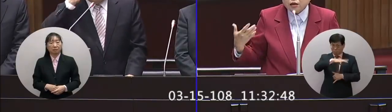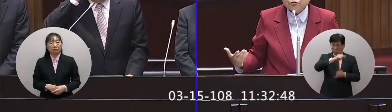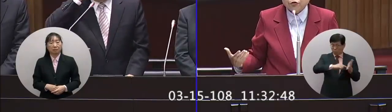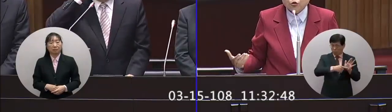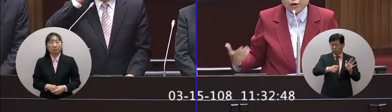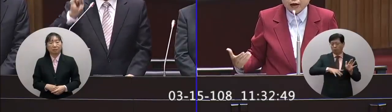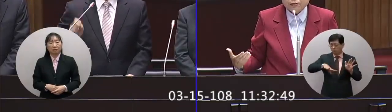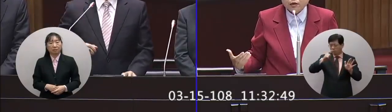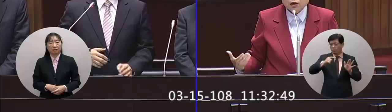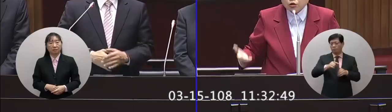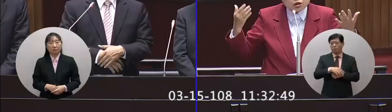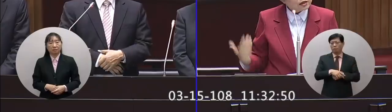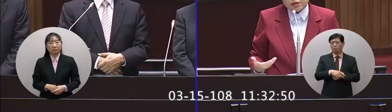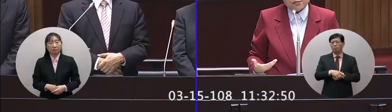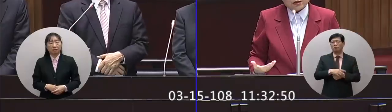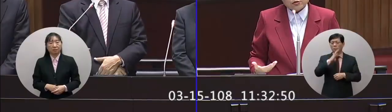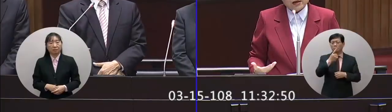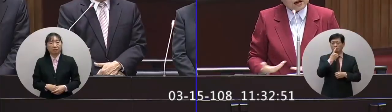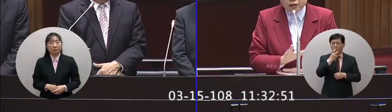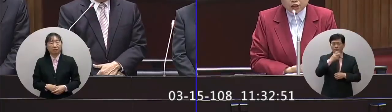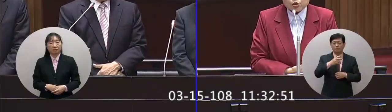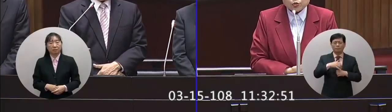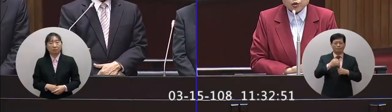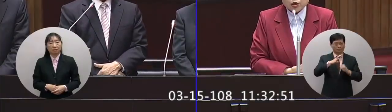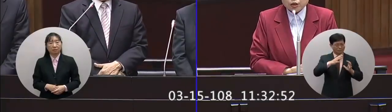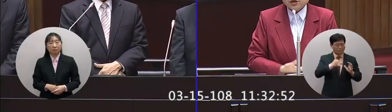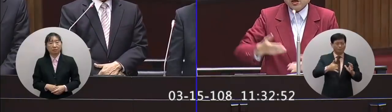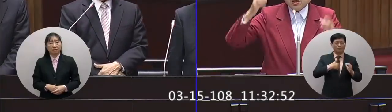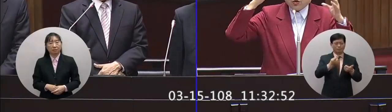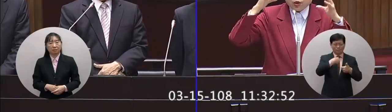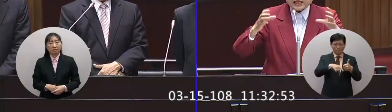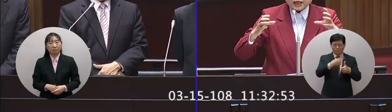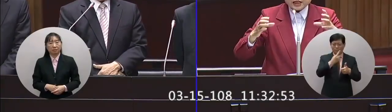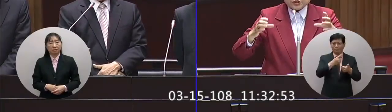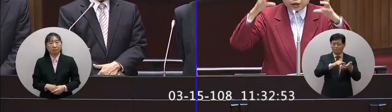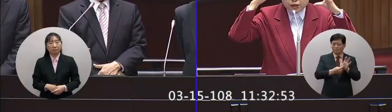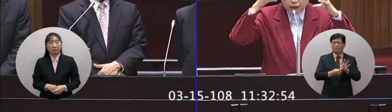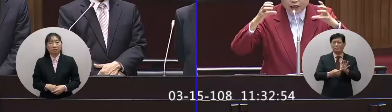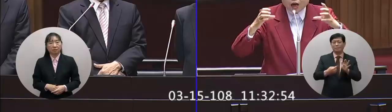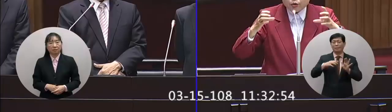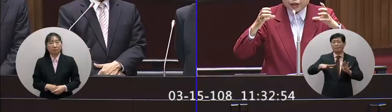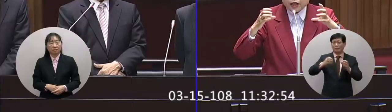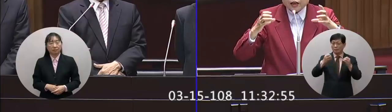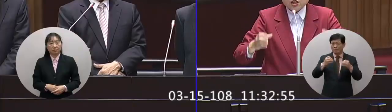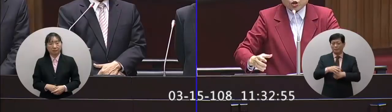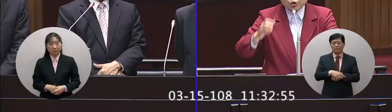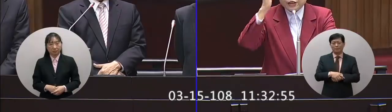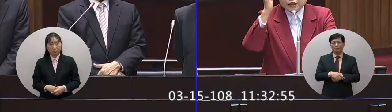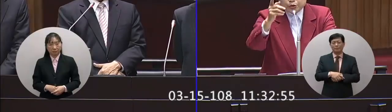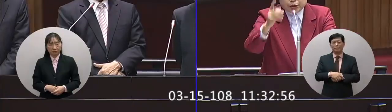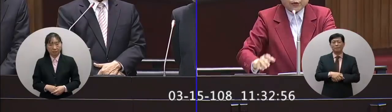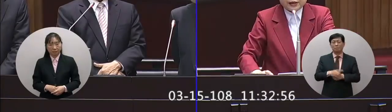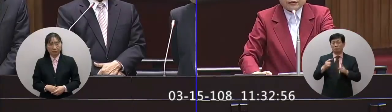明代跟政府官員就是人民的表率很清楚因為我在這裡就是跟院長討論一個